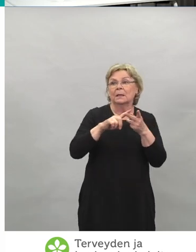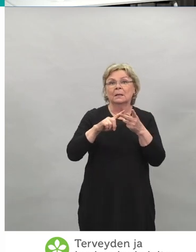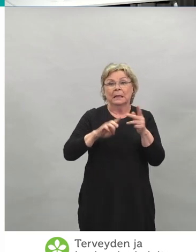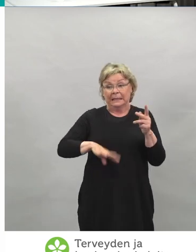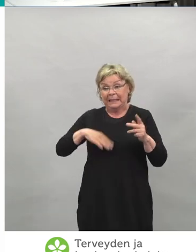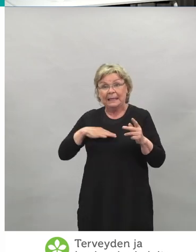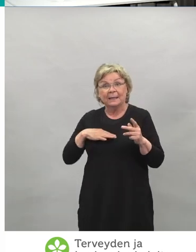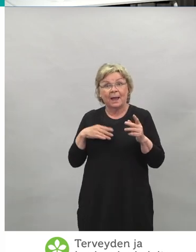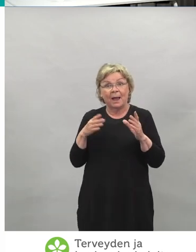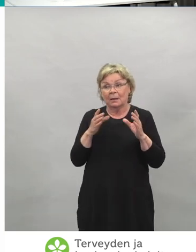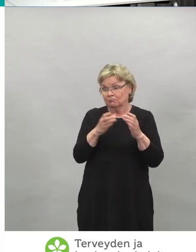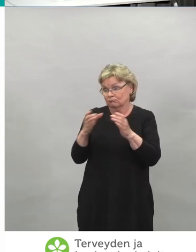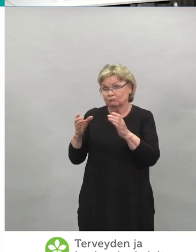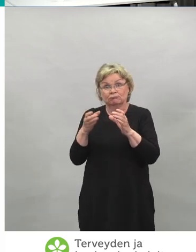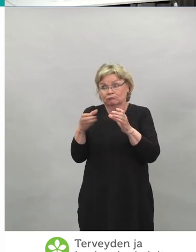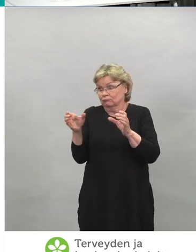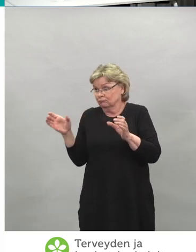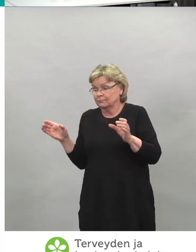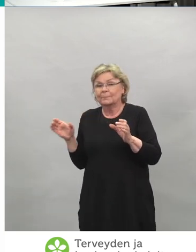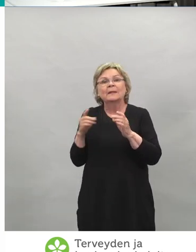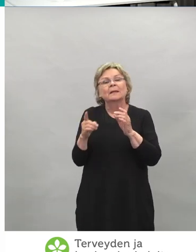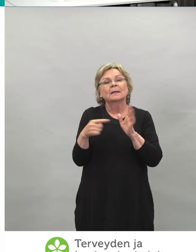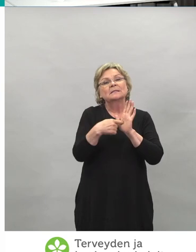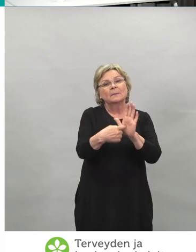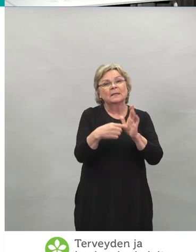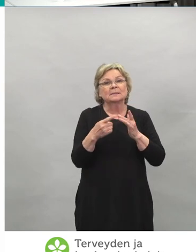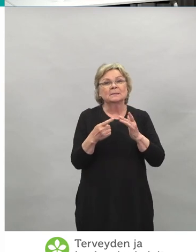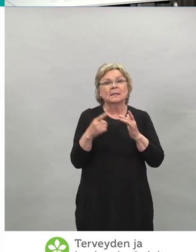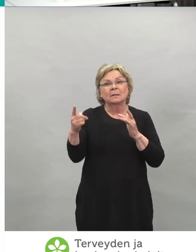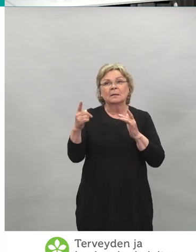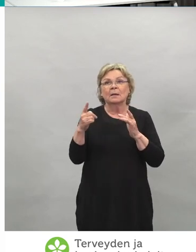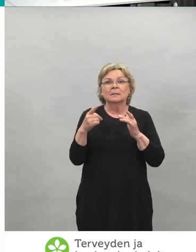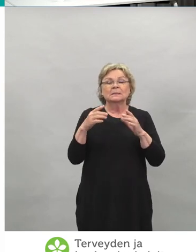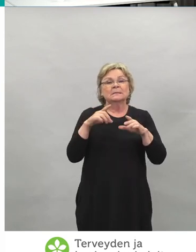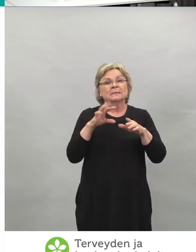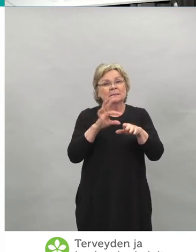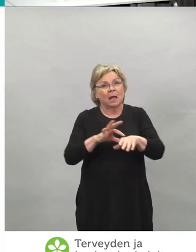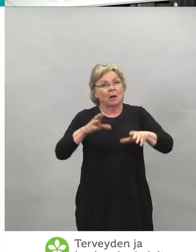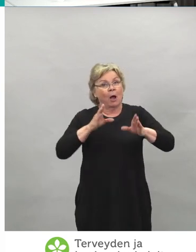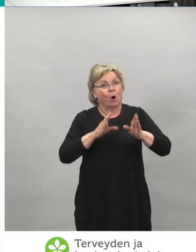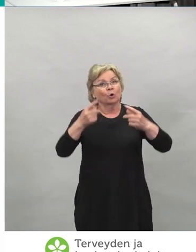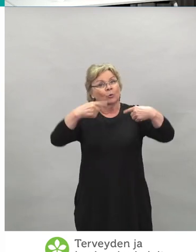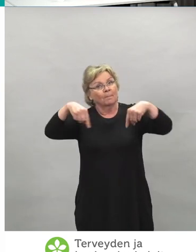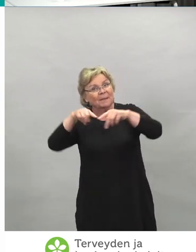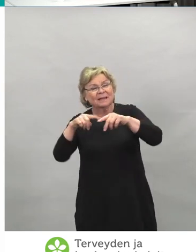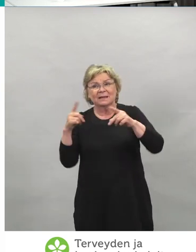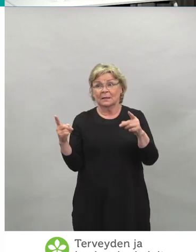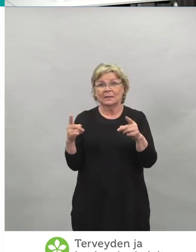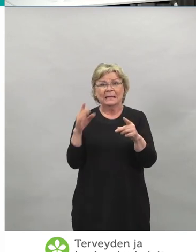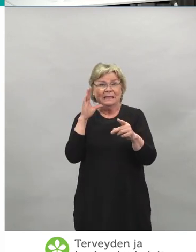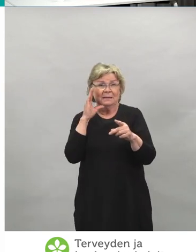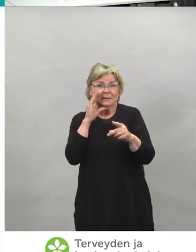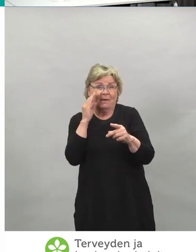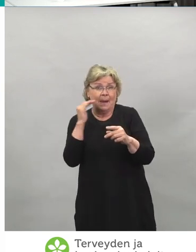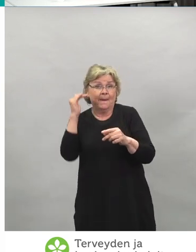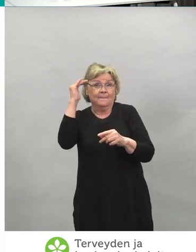sairaanhoitopiireissä, missä on vanhempaa väestöä, kun sitten taas Pohjois-Pohjanmaa,